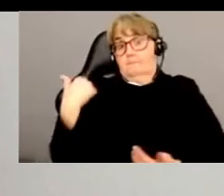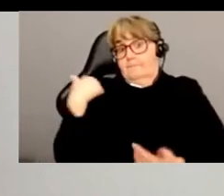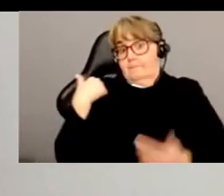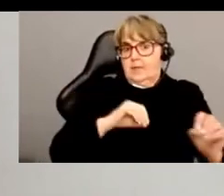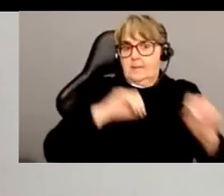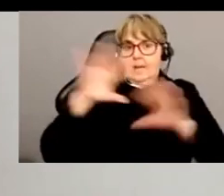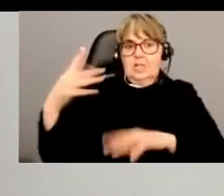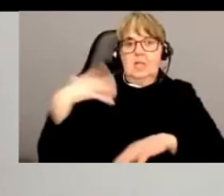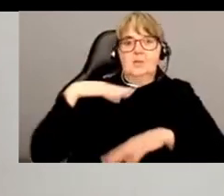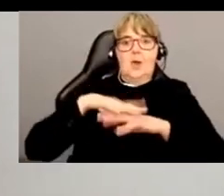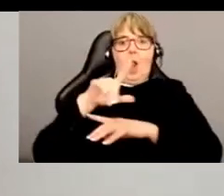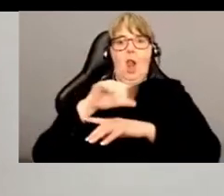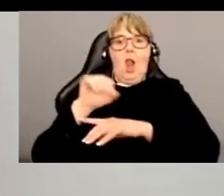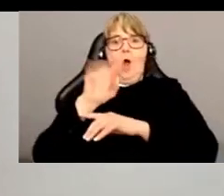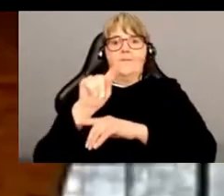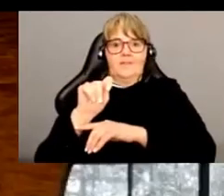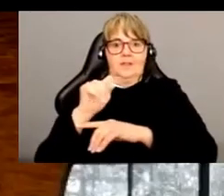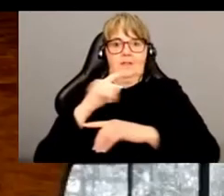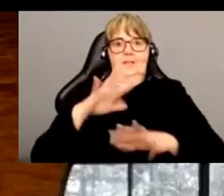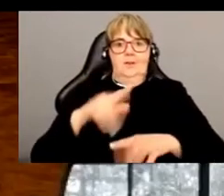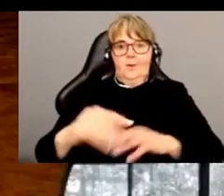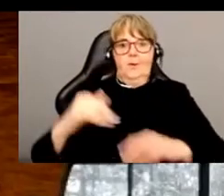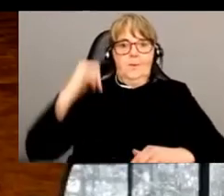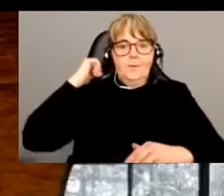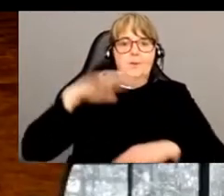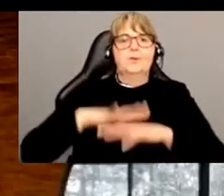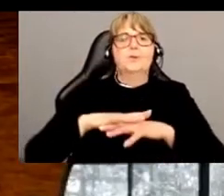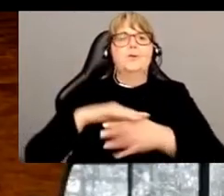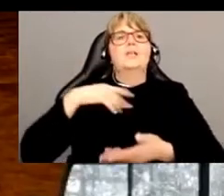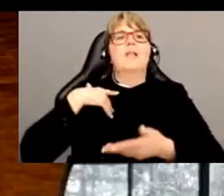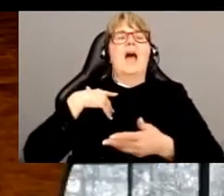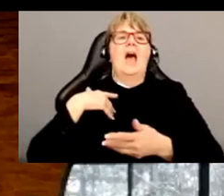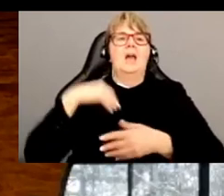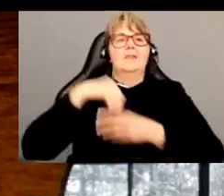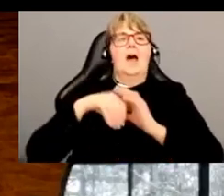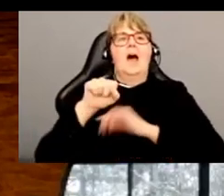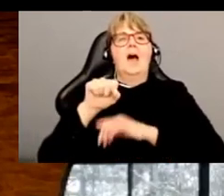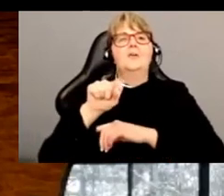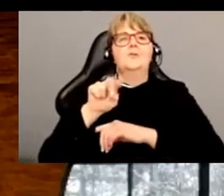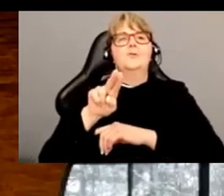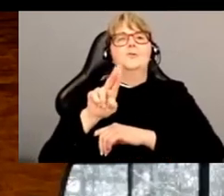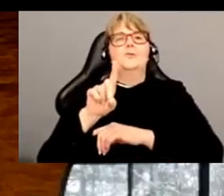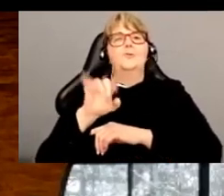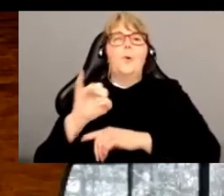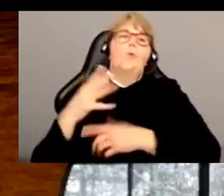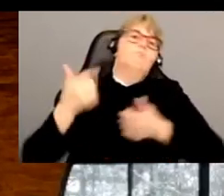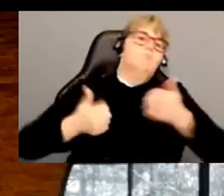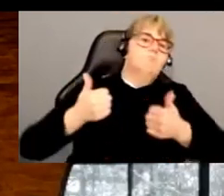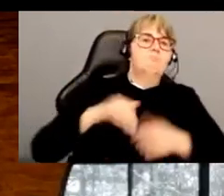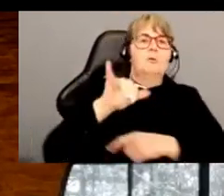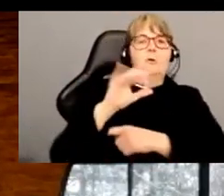assez impressionnant. Oui, je me suis dit que dans mon studio de yoga ou de danse, je serais bien confortable pour la présentation.